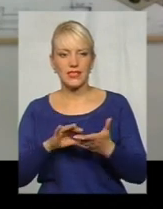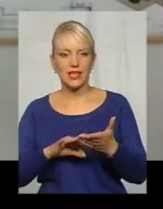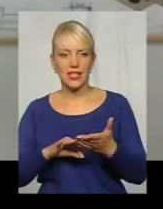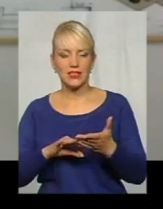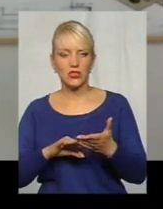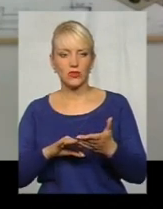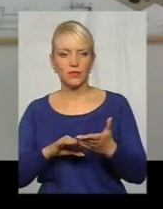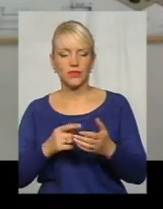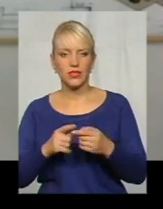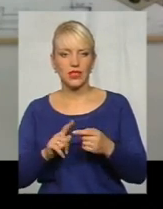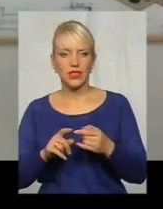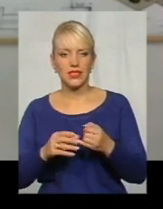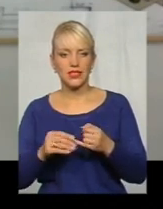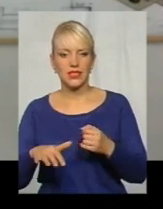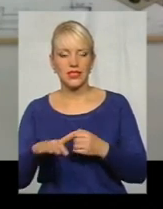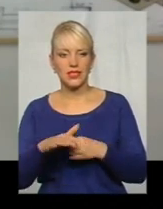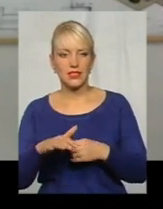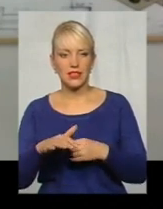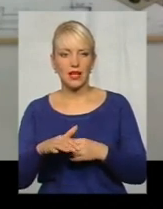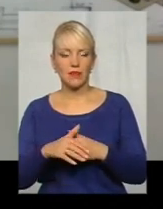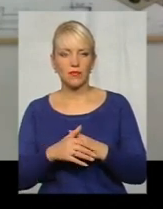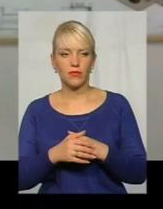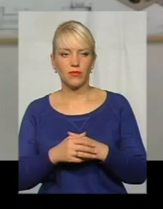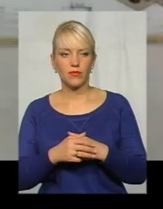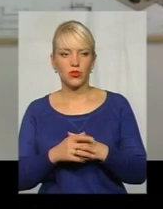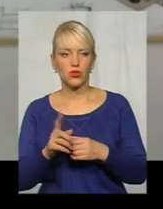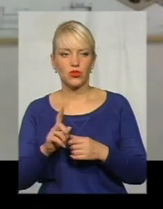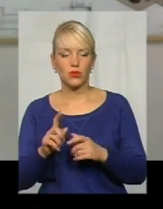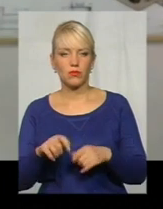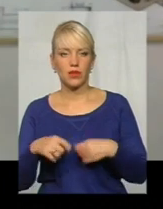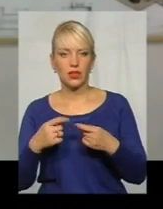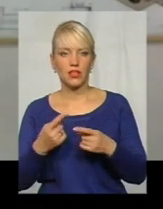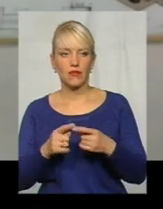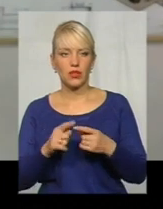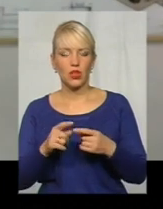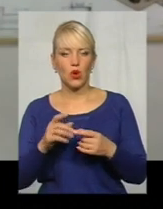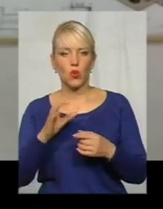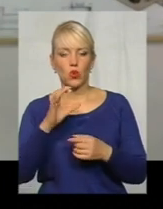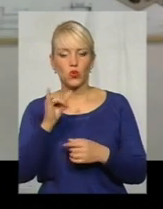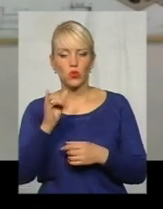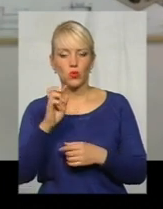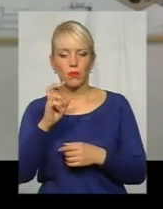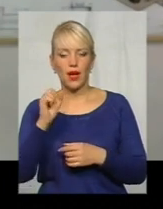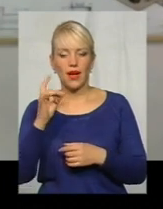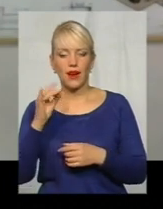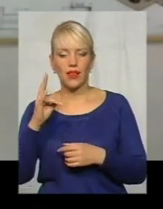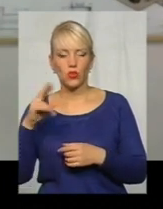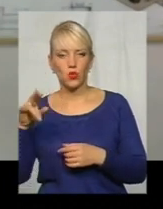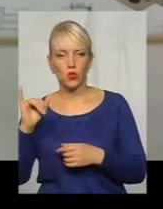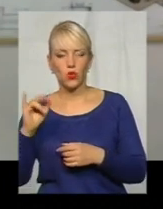ці землі збиралися з одної цілі, для того, щоб передавати їх у суборенту. Різницю